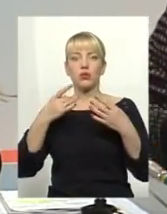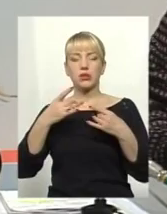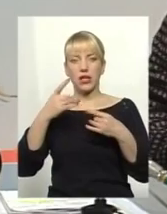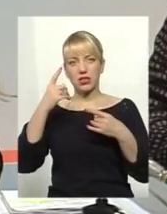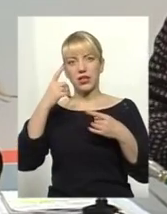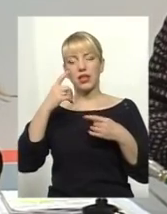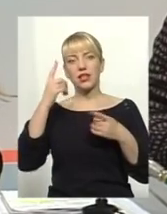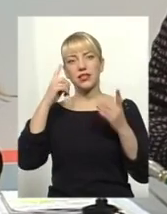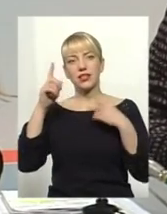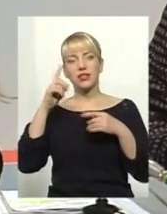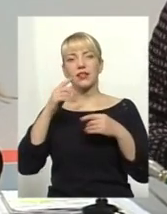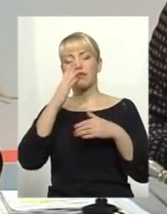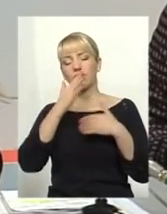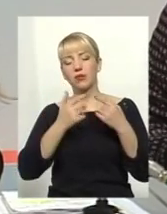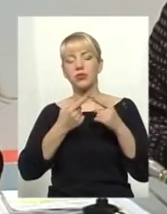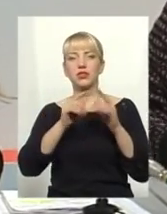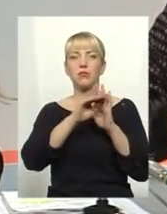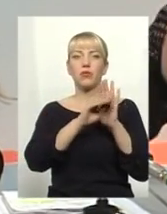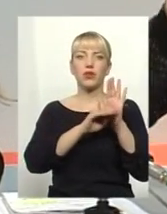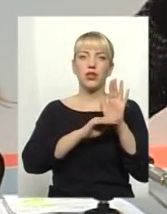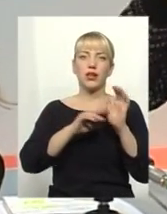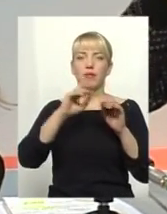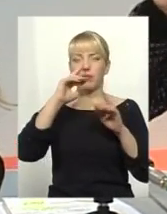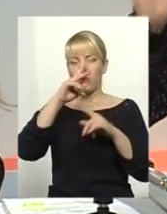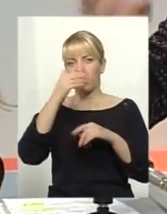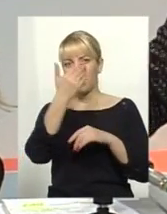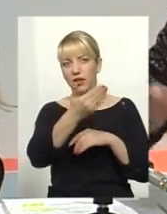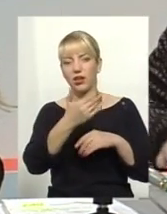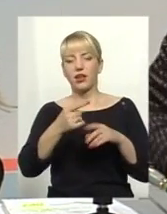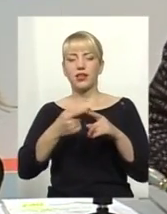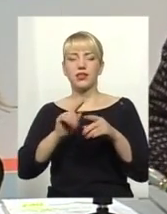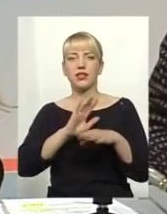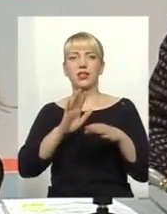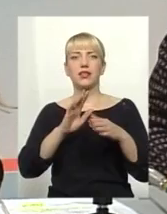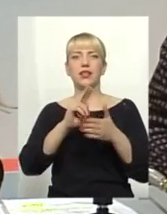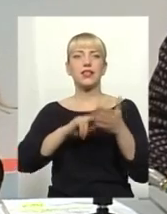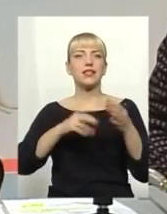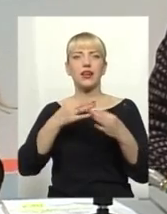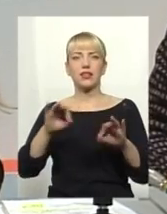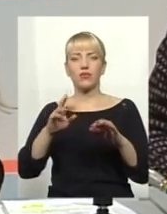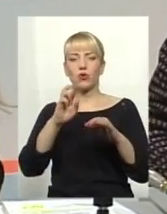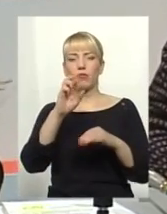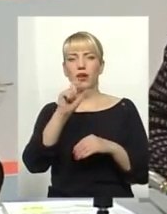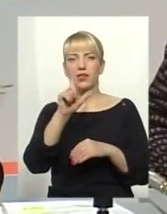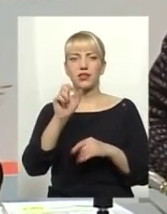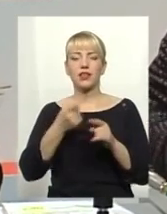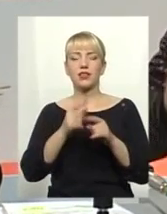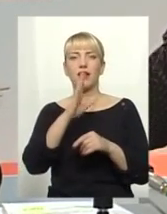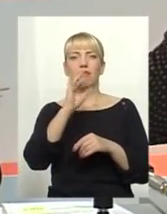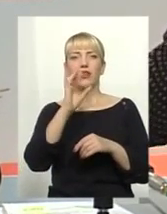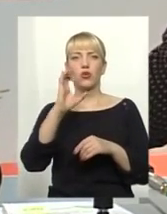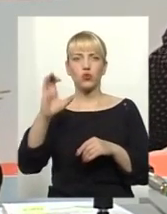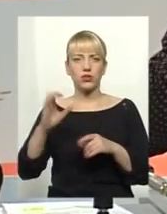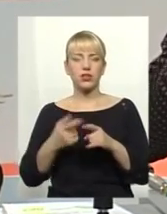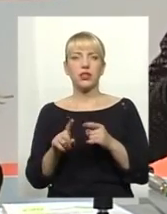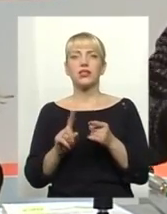вибачте, це якась помилка системи, це якась сертифікована база, це якийсь вірус, це я